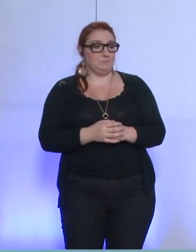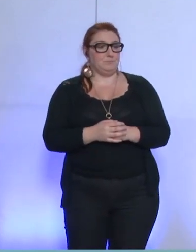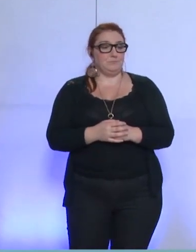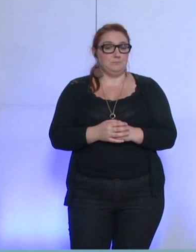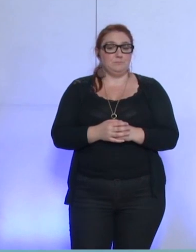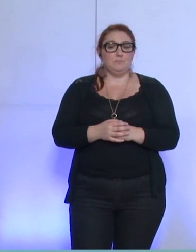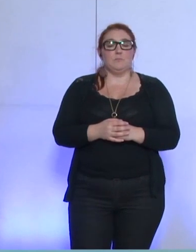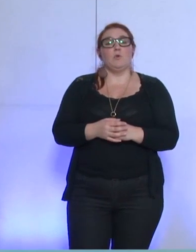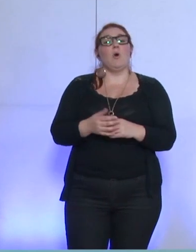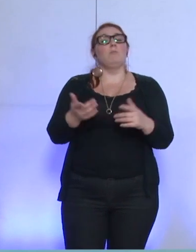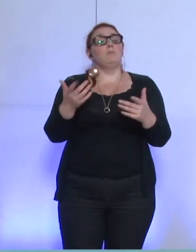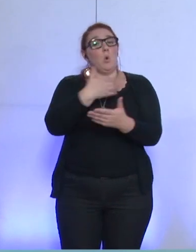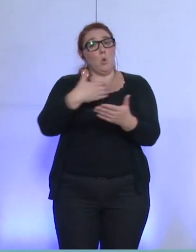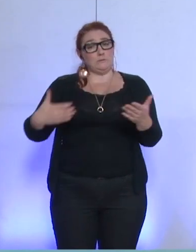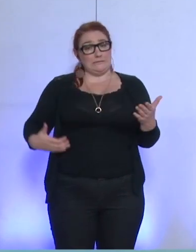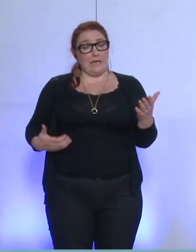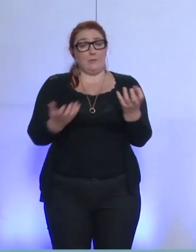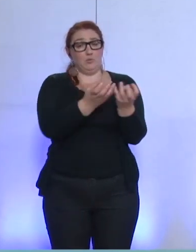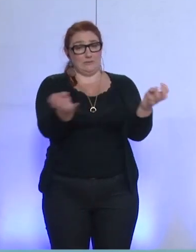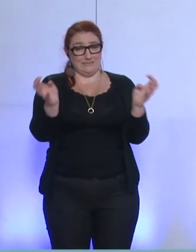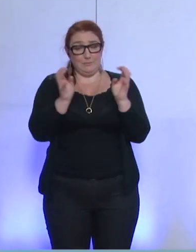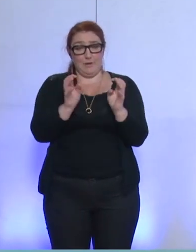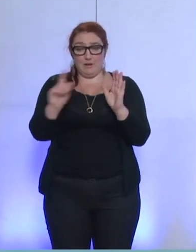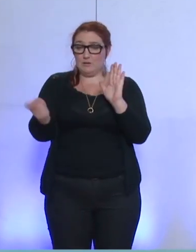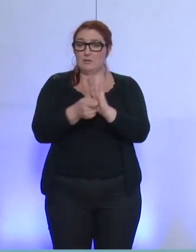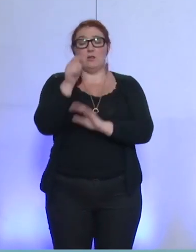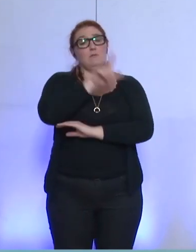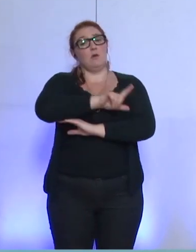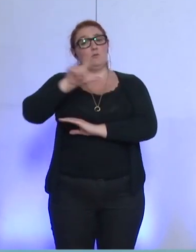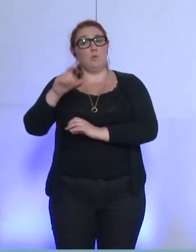municipal, vous voyez, le 22 octobre 2012.